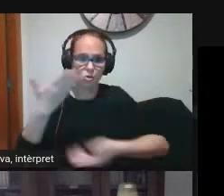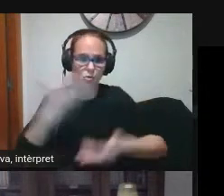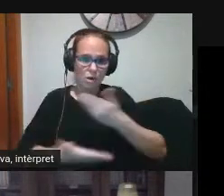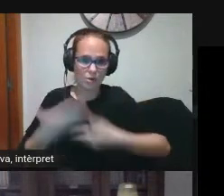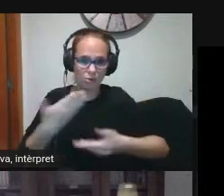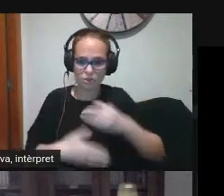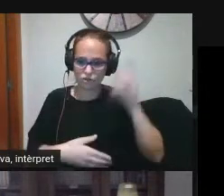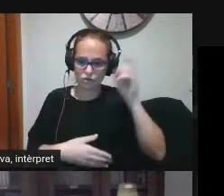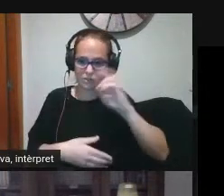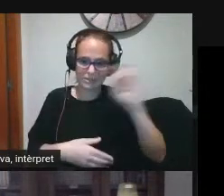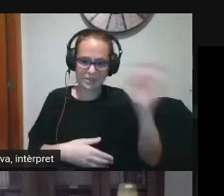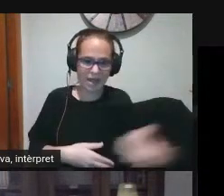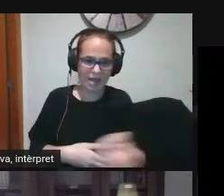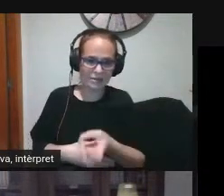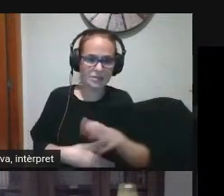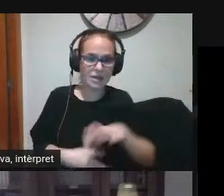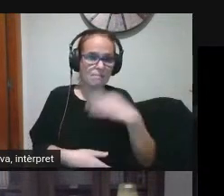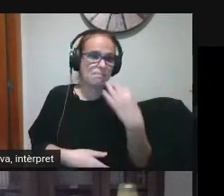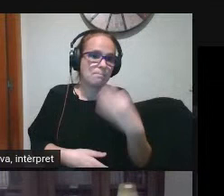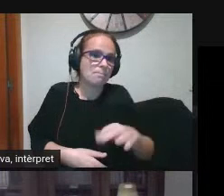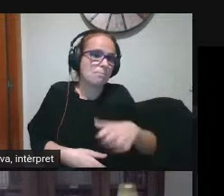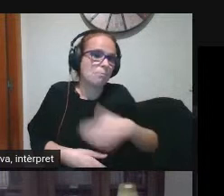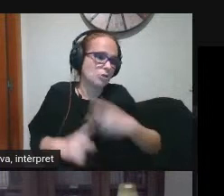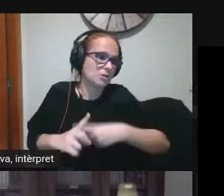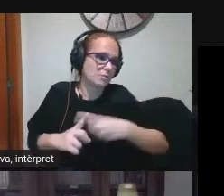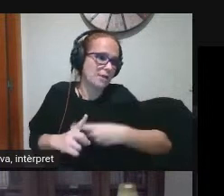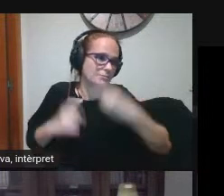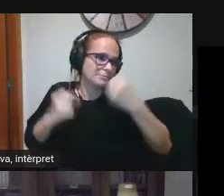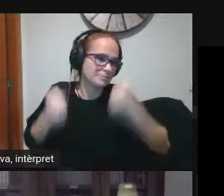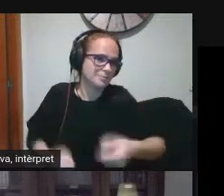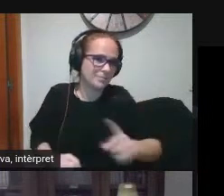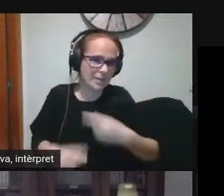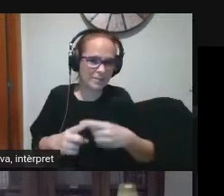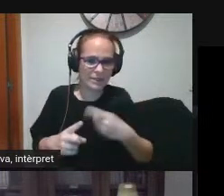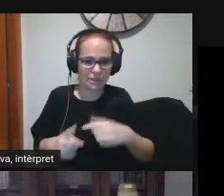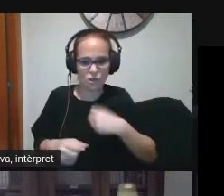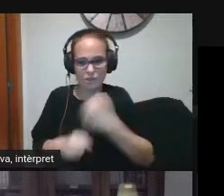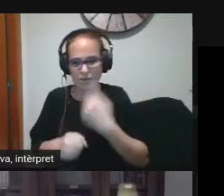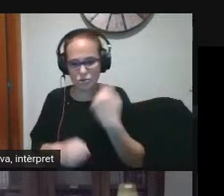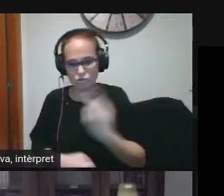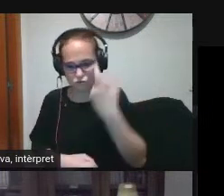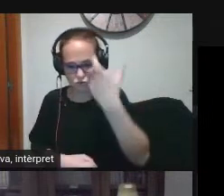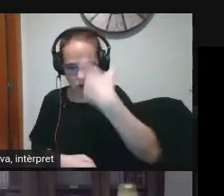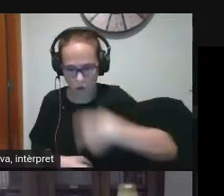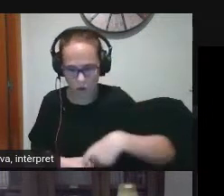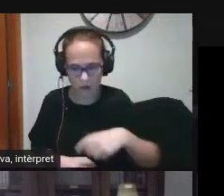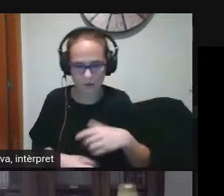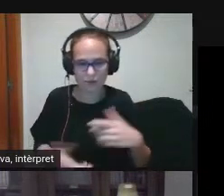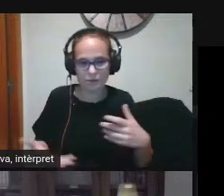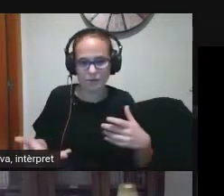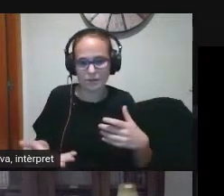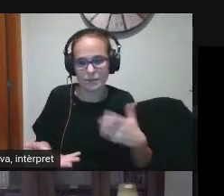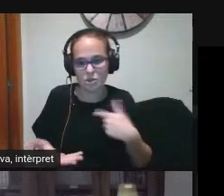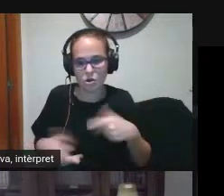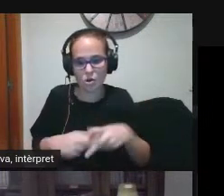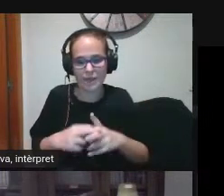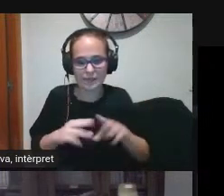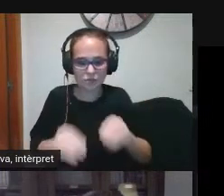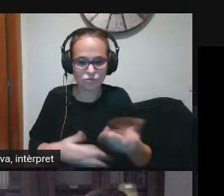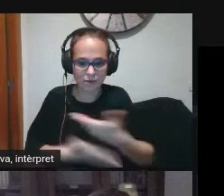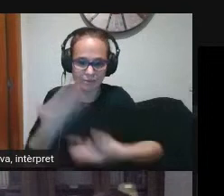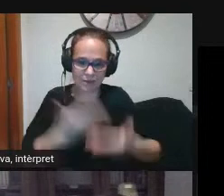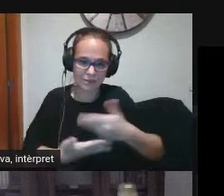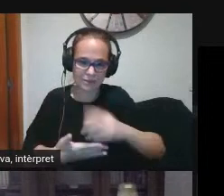altres docents doncs potser no tinc tant nivell perquè resulta que jo treballo més aviat sol amb mi amb la meva matèria i prou i no faig servir aquestes eines per col·laborar amb